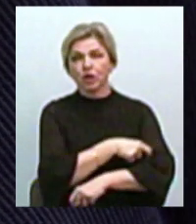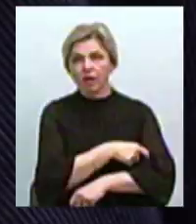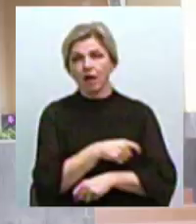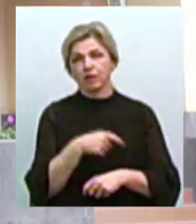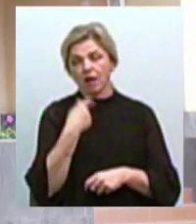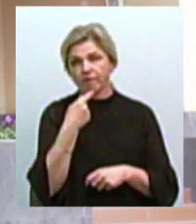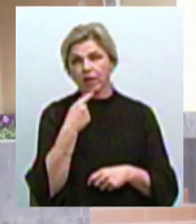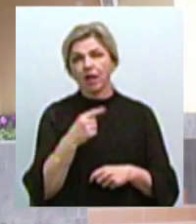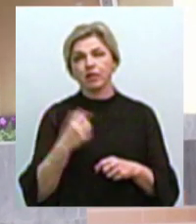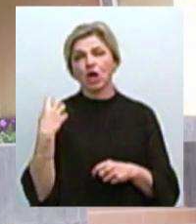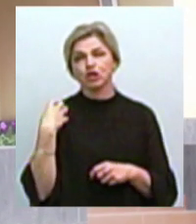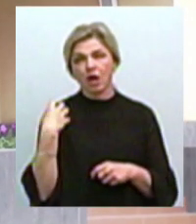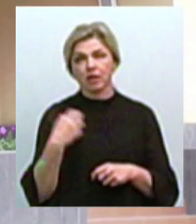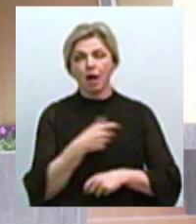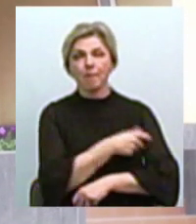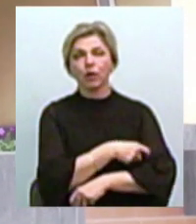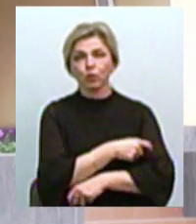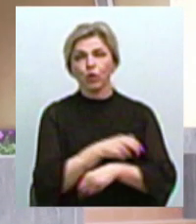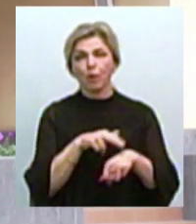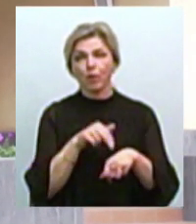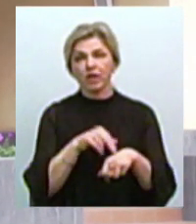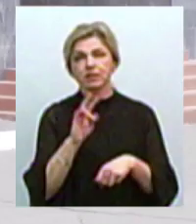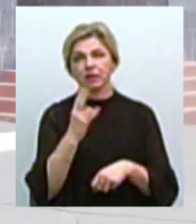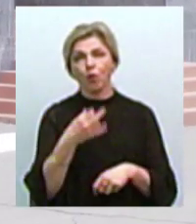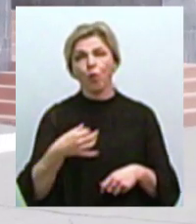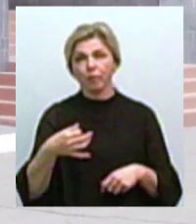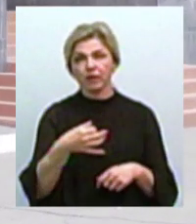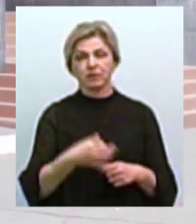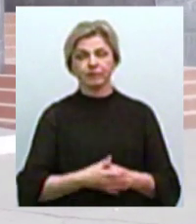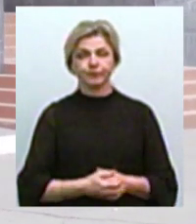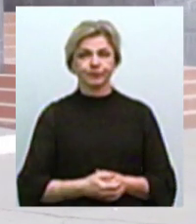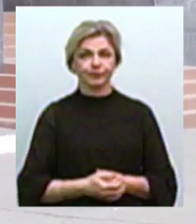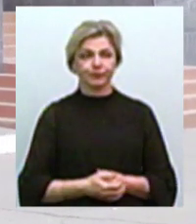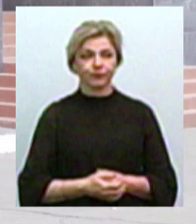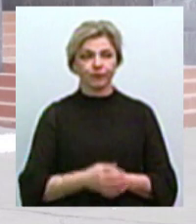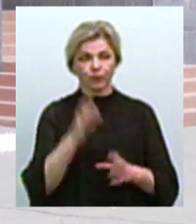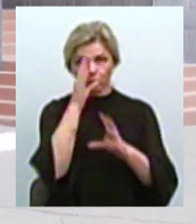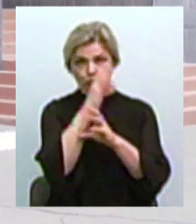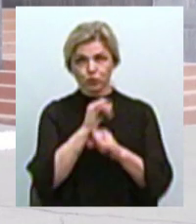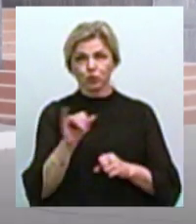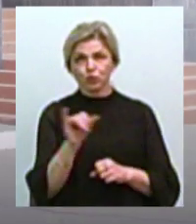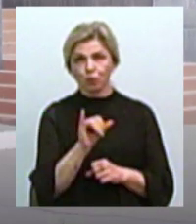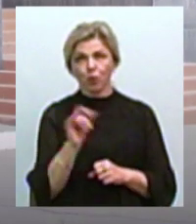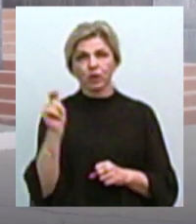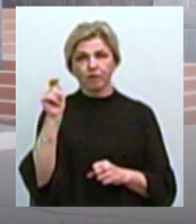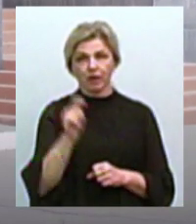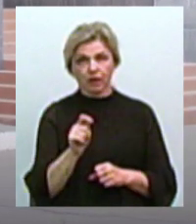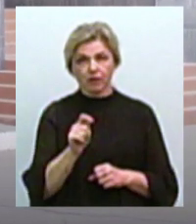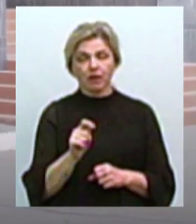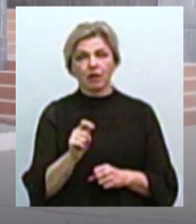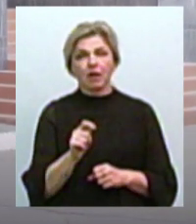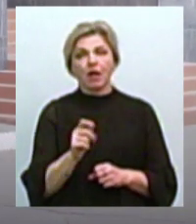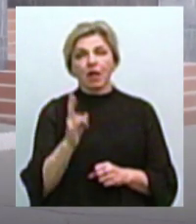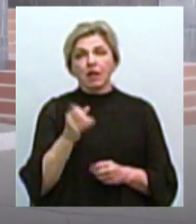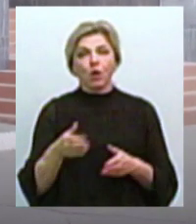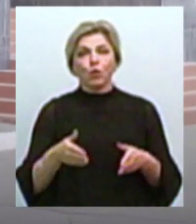розповідає начальник патрульної поліції Миколаївської області Віталій Даніва. В нічі суботи на неділю трапилася дорожня